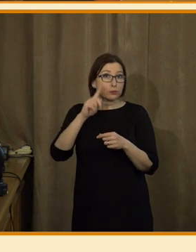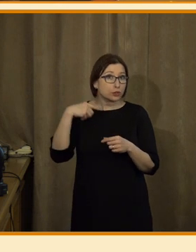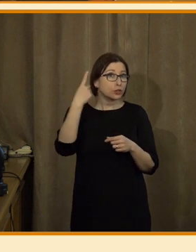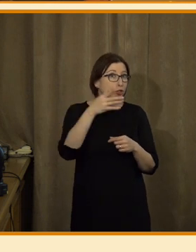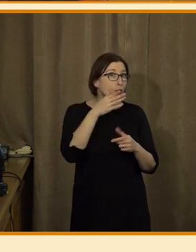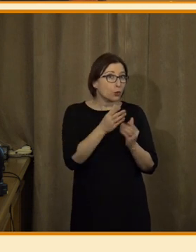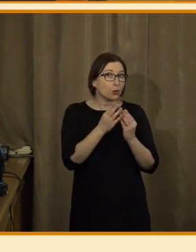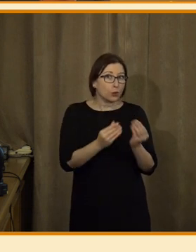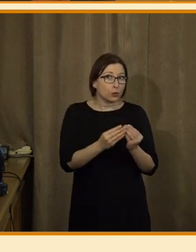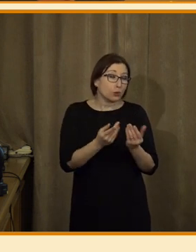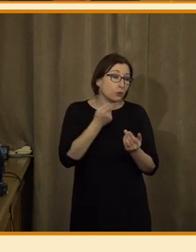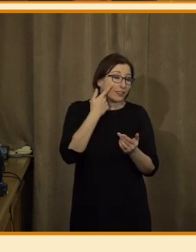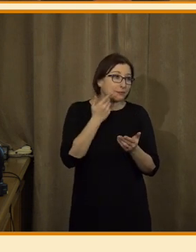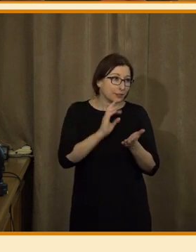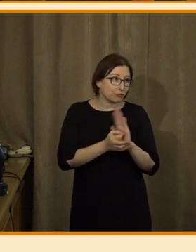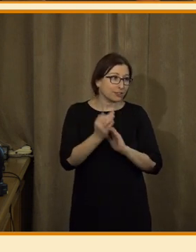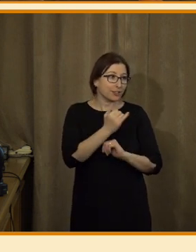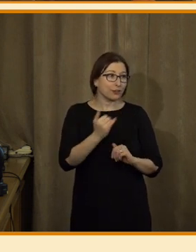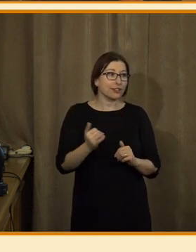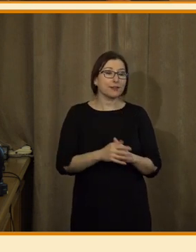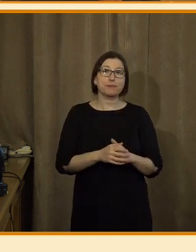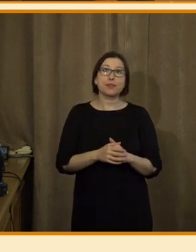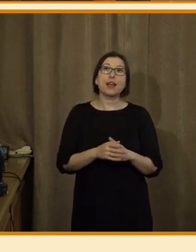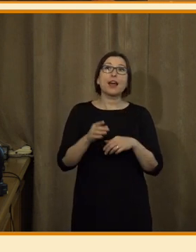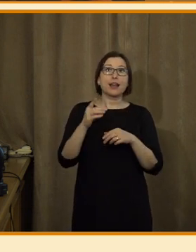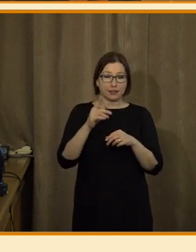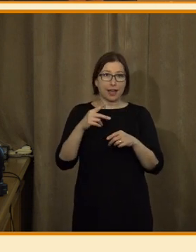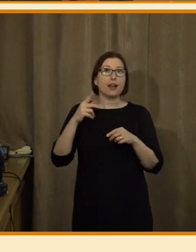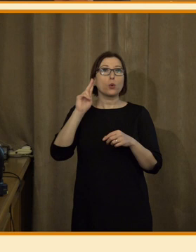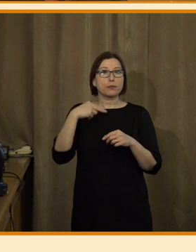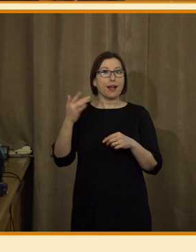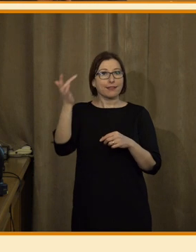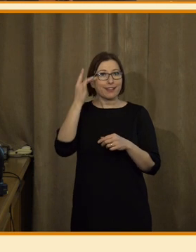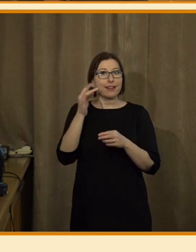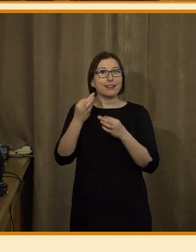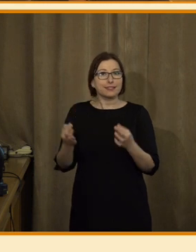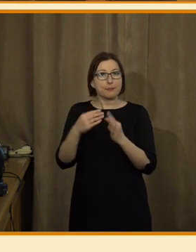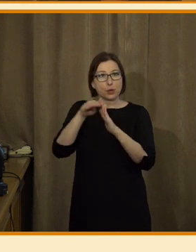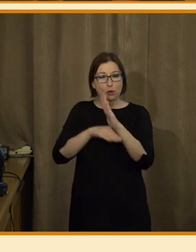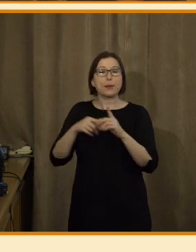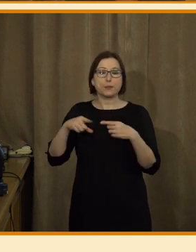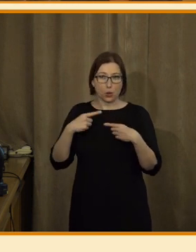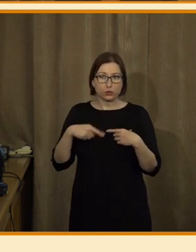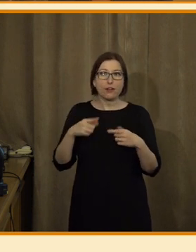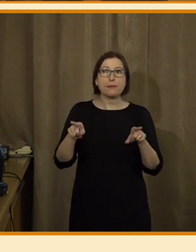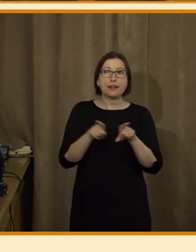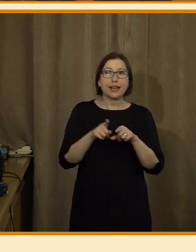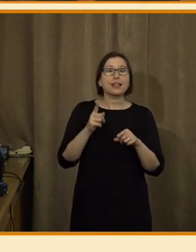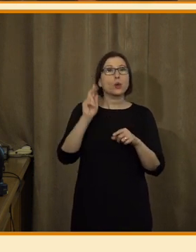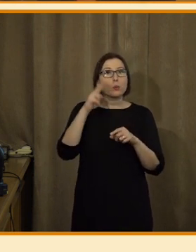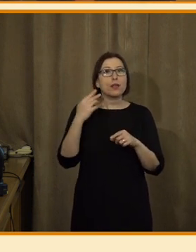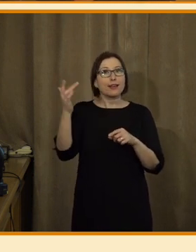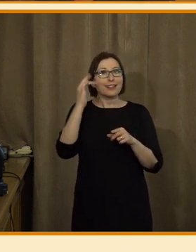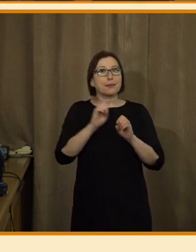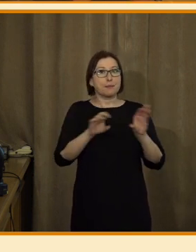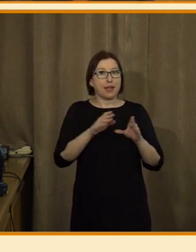kousek dál, když bude čas. AI nástroje používáme a AI Media, jak už jsem naznačil, tak ty jsou opravdu v přípravě.